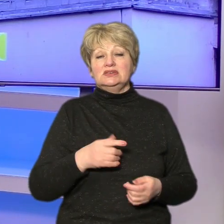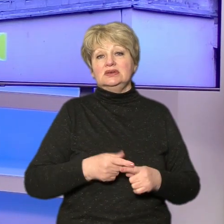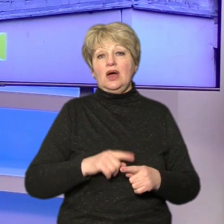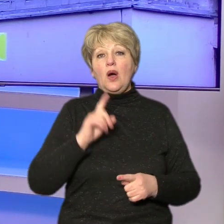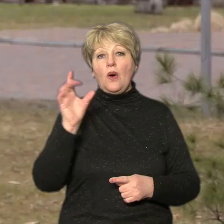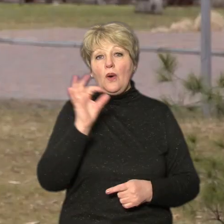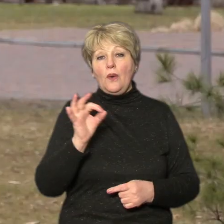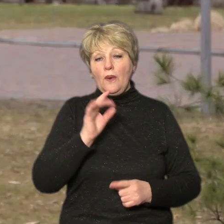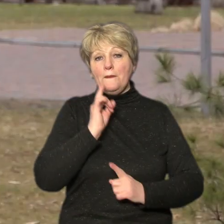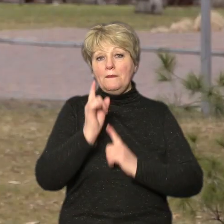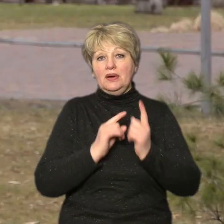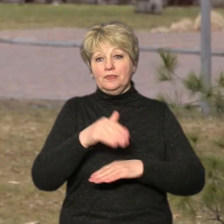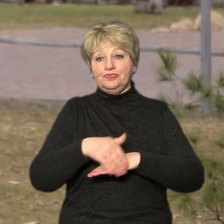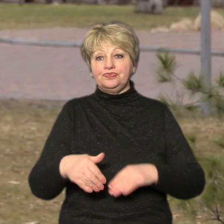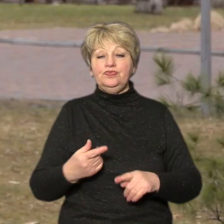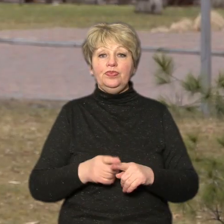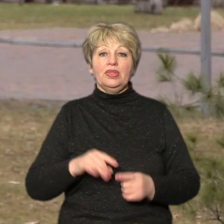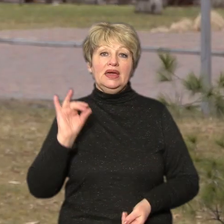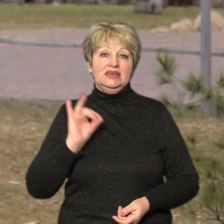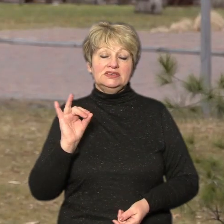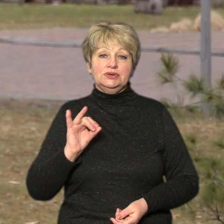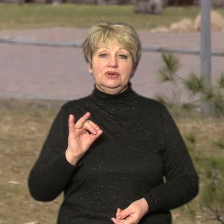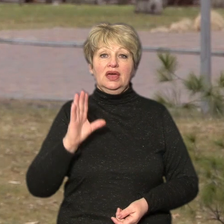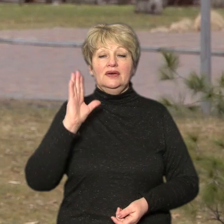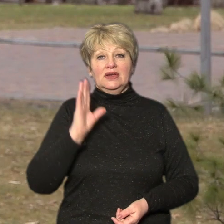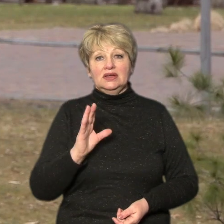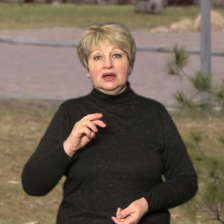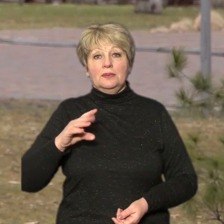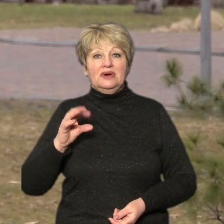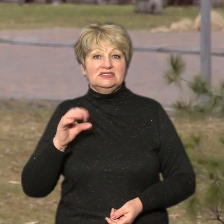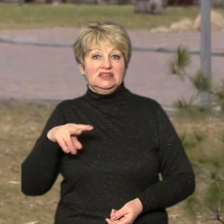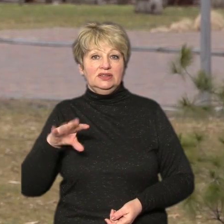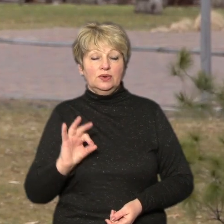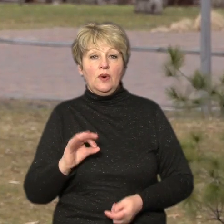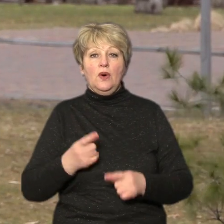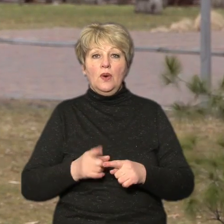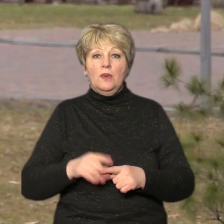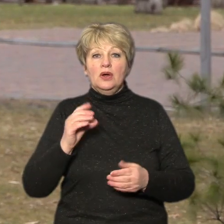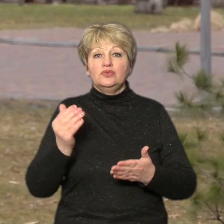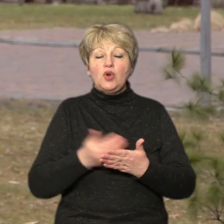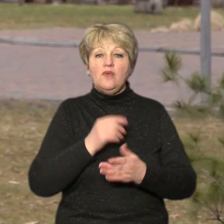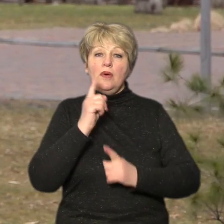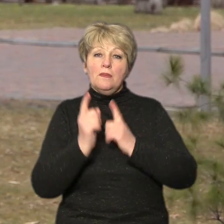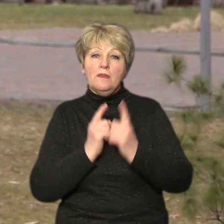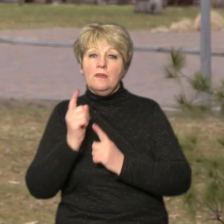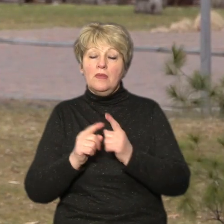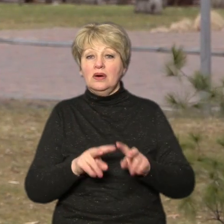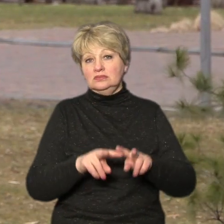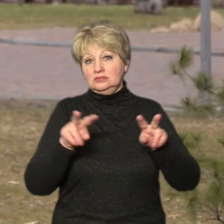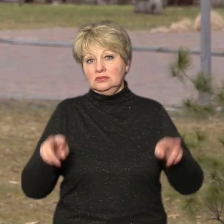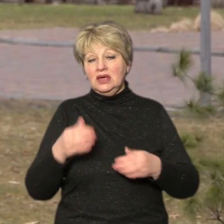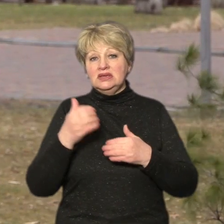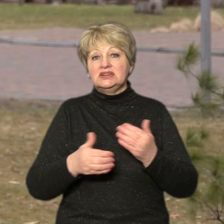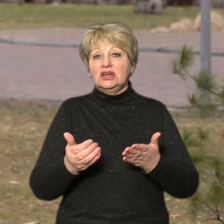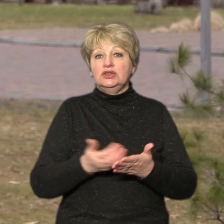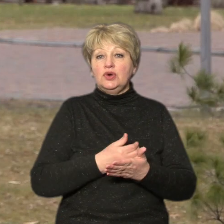перейменування. За словами історика Віталія Масненка, черкаських та загальноукраїнських топонімів у новому перейменуванні порівно. Серед нових назв